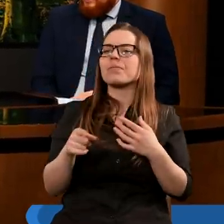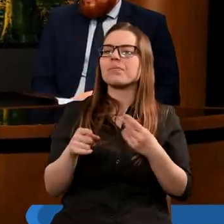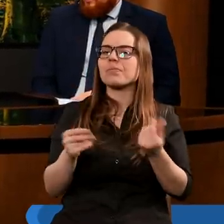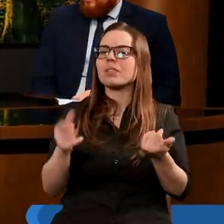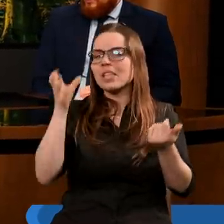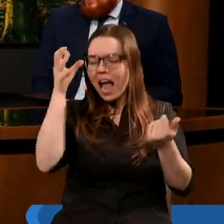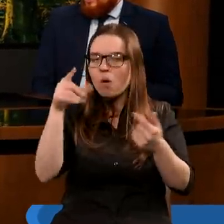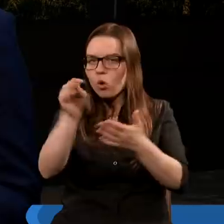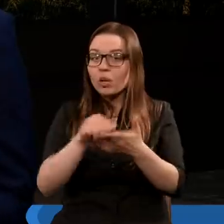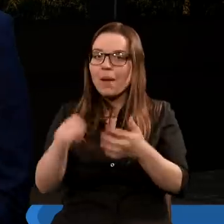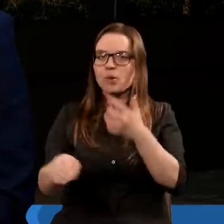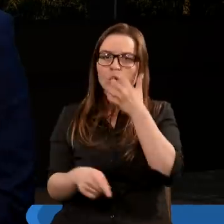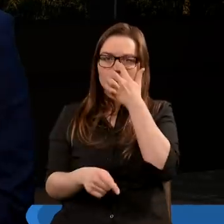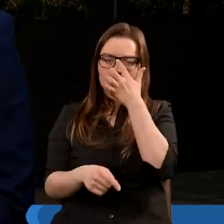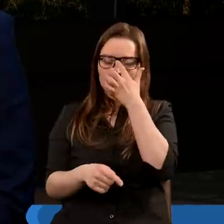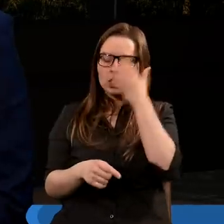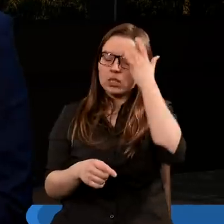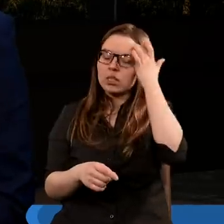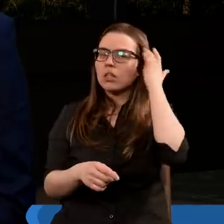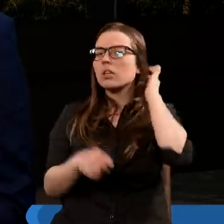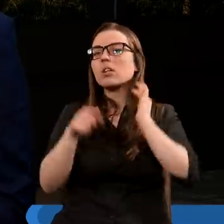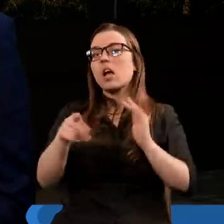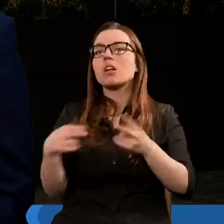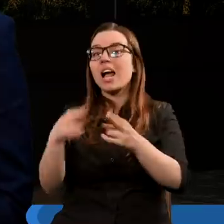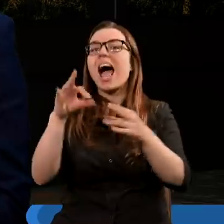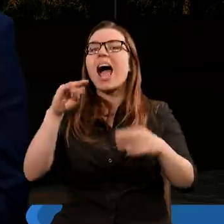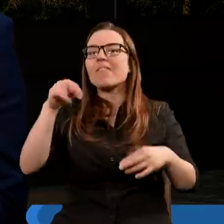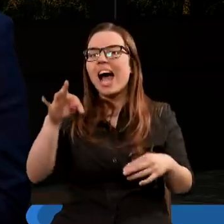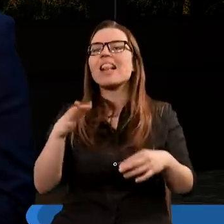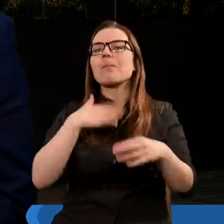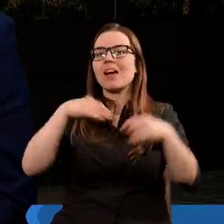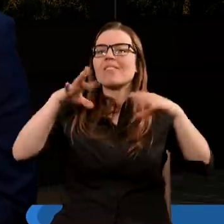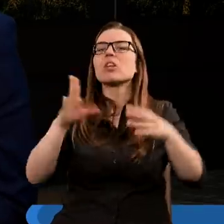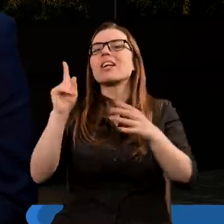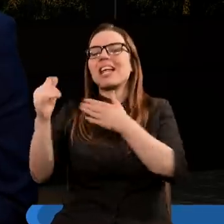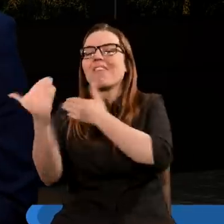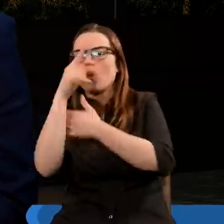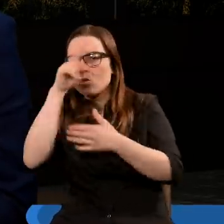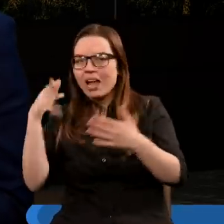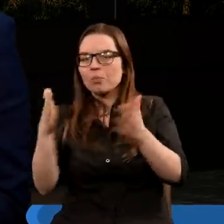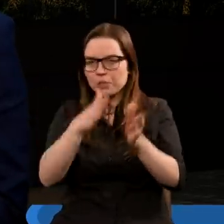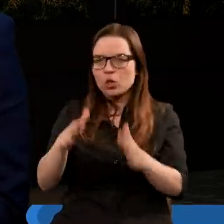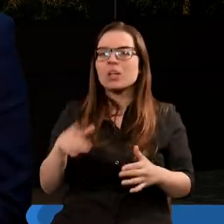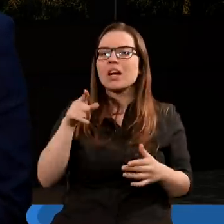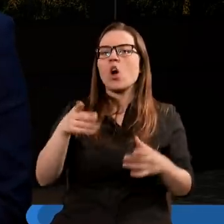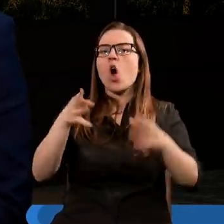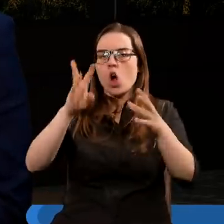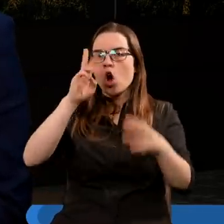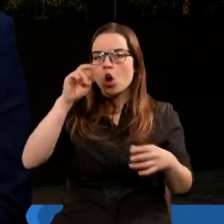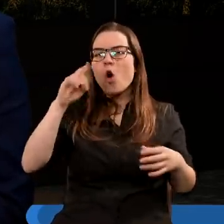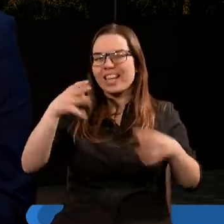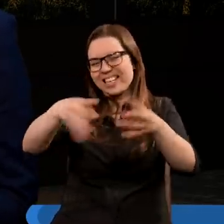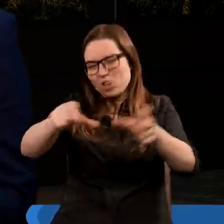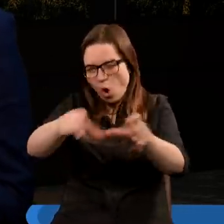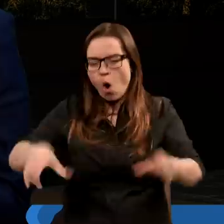napisał o tym, że to wyschnięcie rzeki Eufrat miało przygotować drogę dla królów ze wschodu. Tak? Kiedy patrzymy na Cyrusa, który zdobył